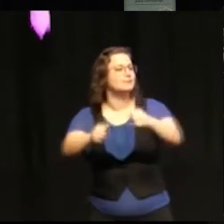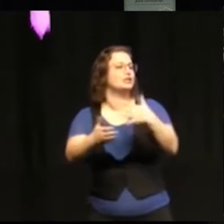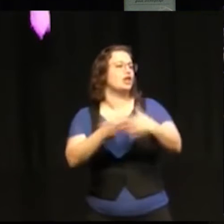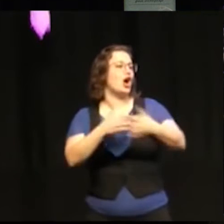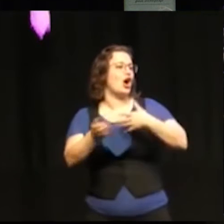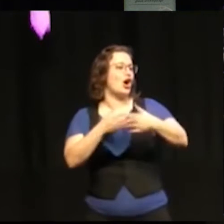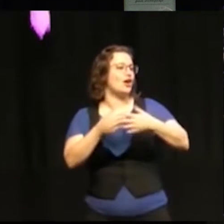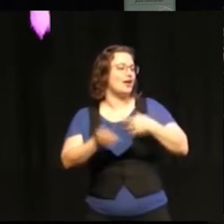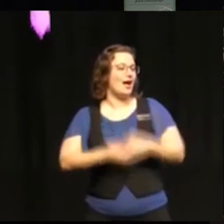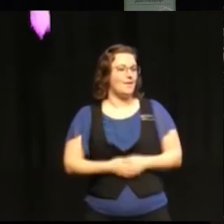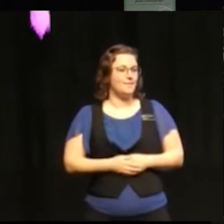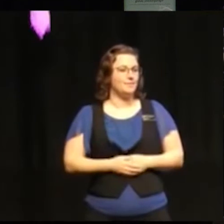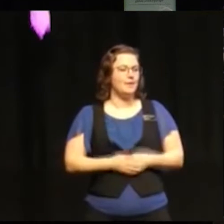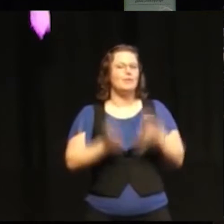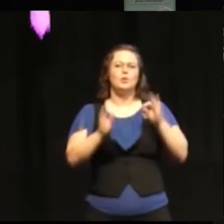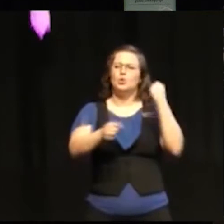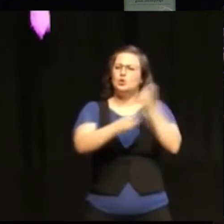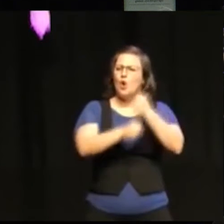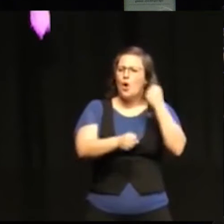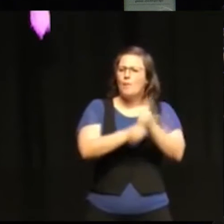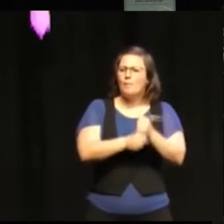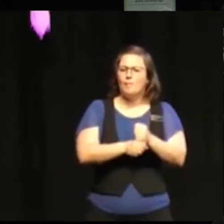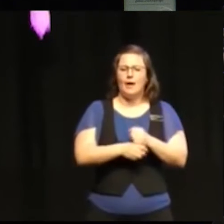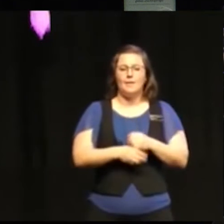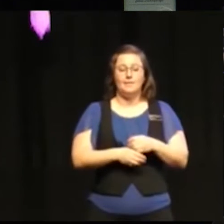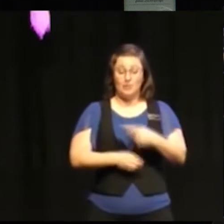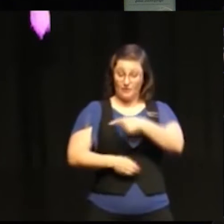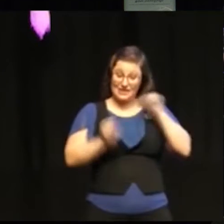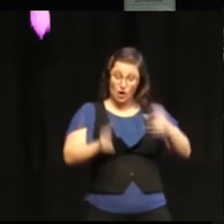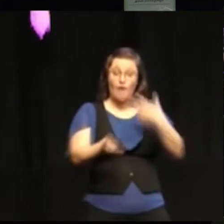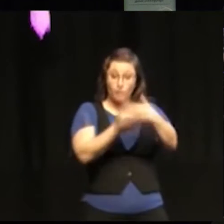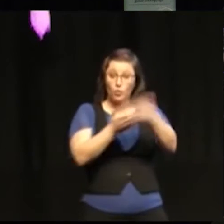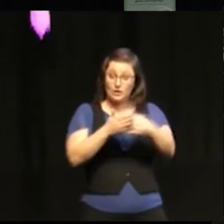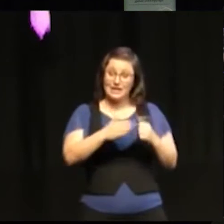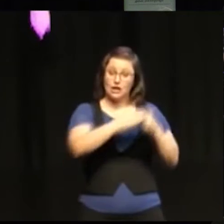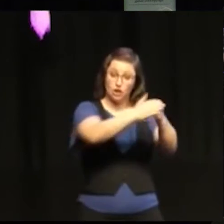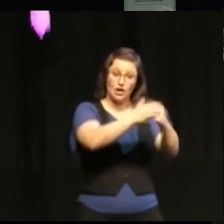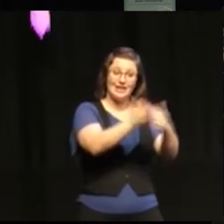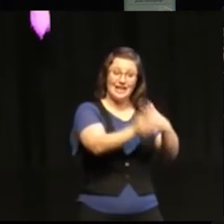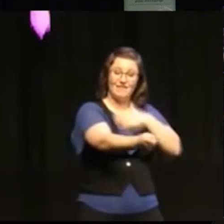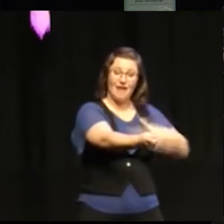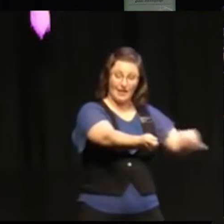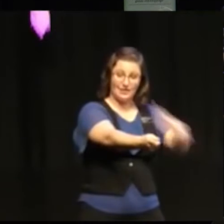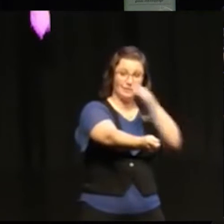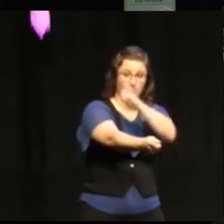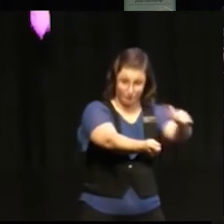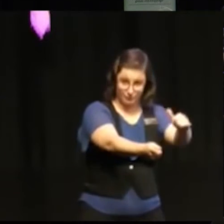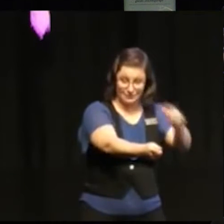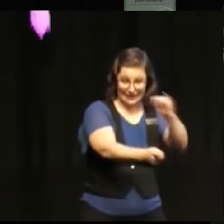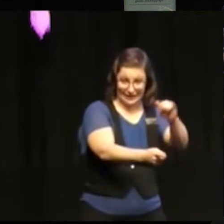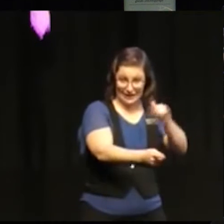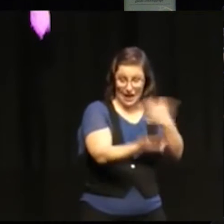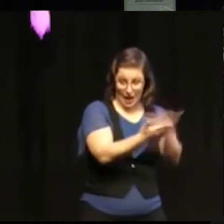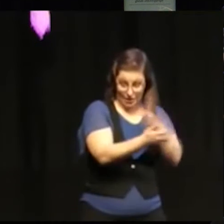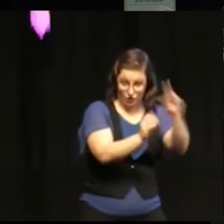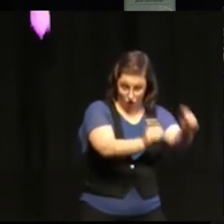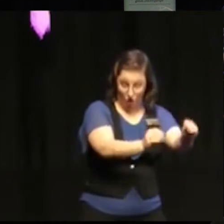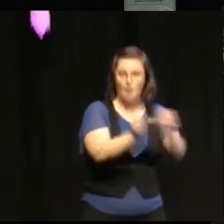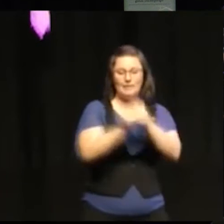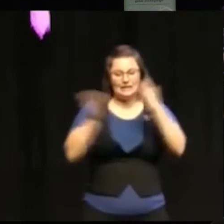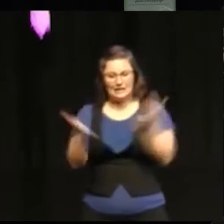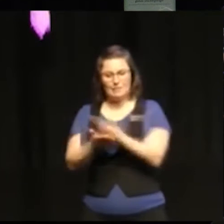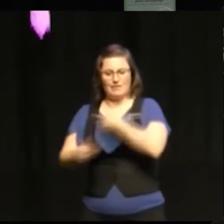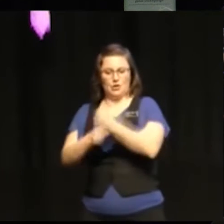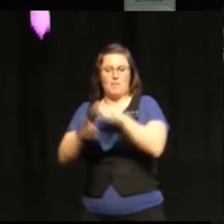arbetar man och hur det är tänkt att man ska jobba med? Vi ska ju fortsätta att ge stöd till fattigdomsbekämpning i de fattiga länderna samtidigt som vi ska